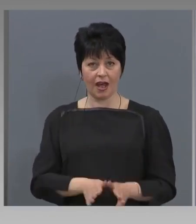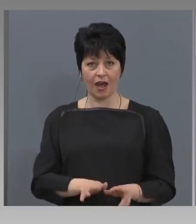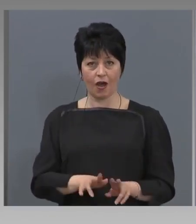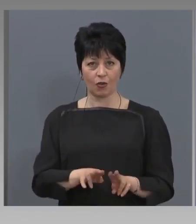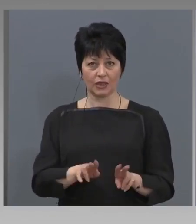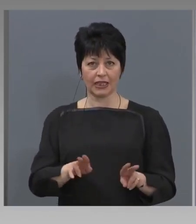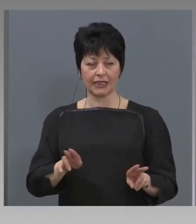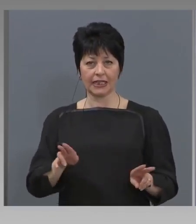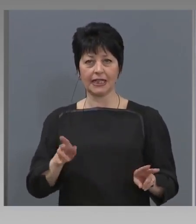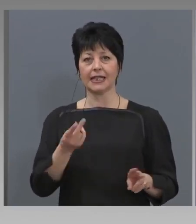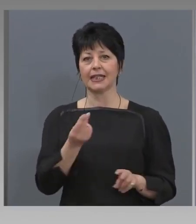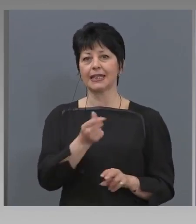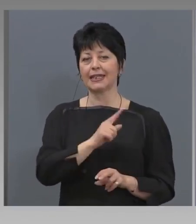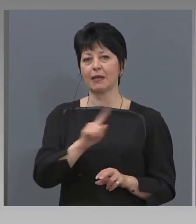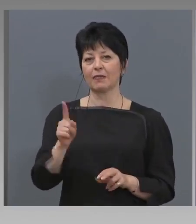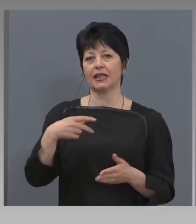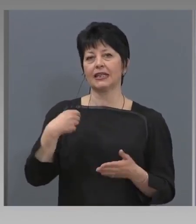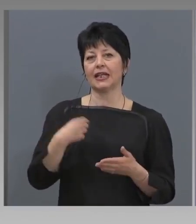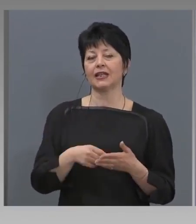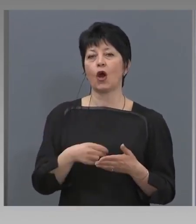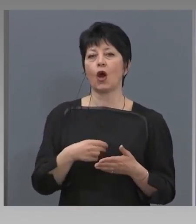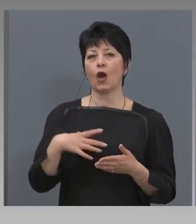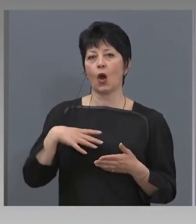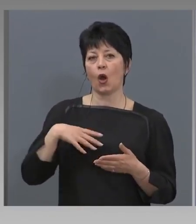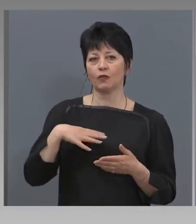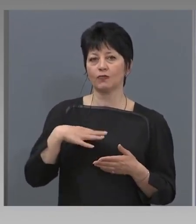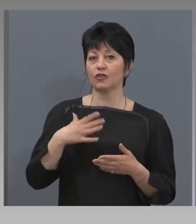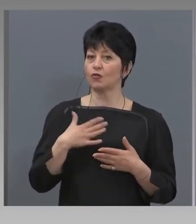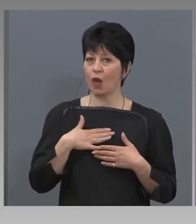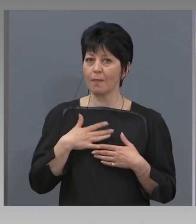но има повече от едно и две деца. Благодаря.